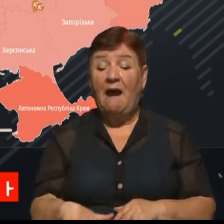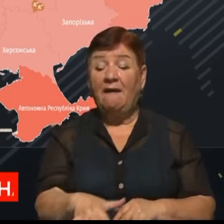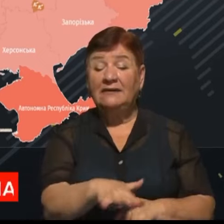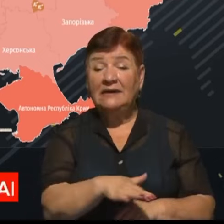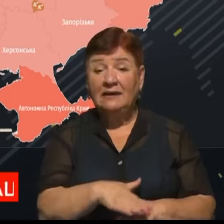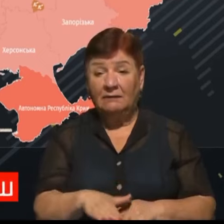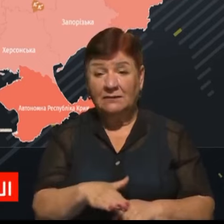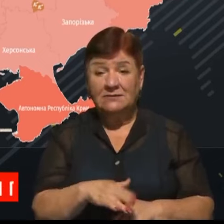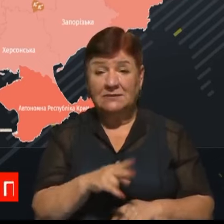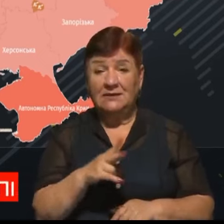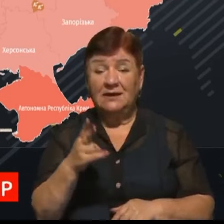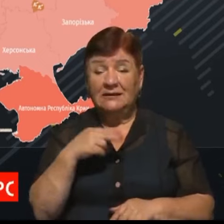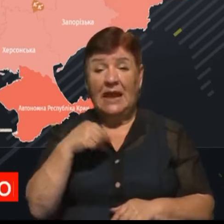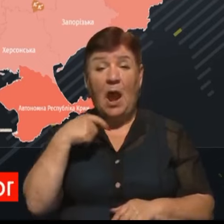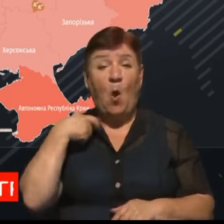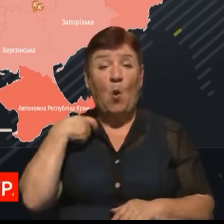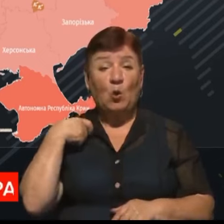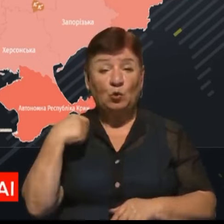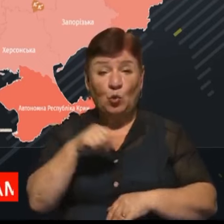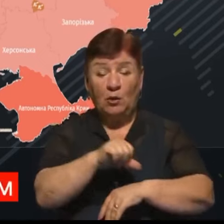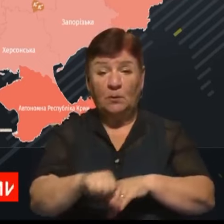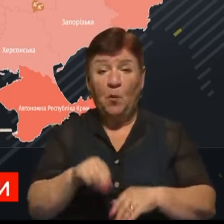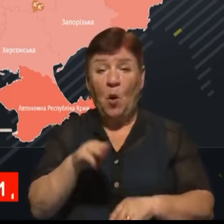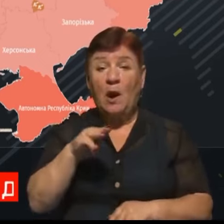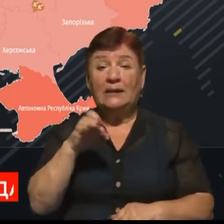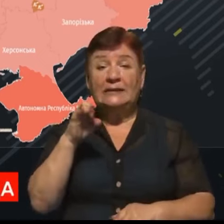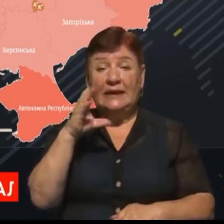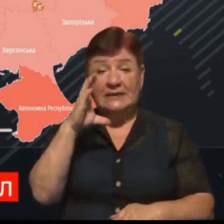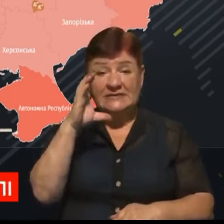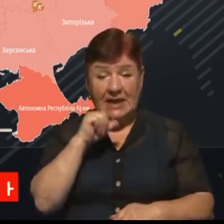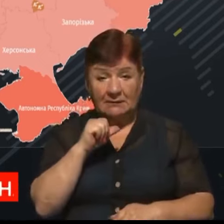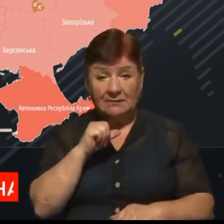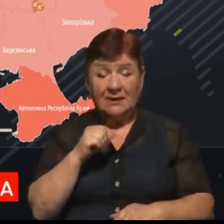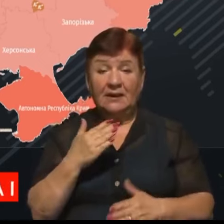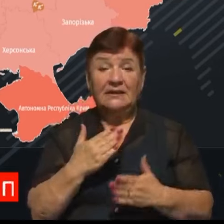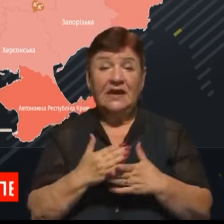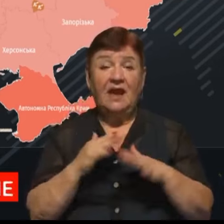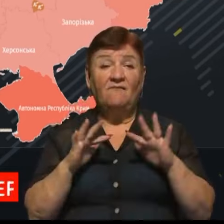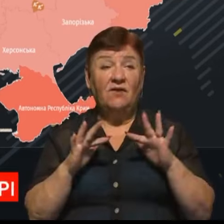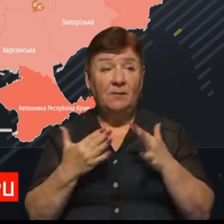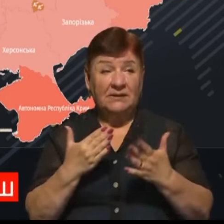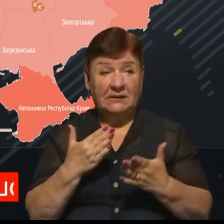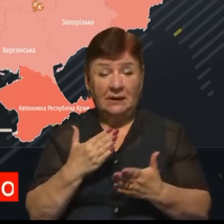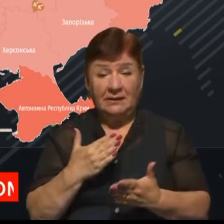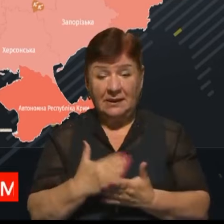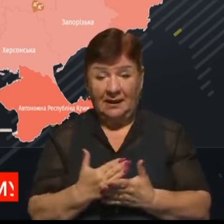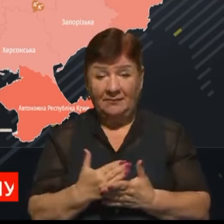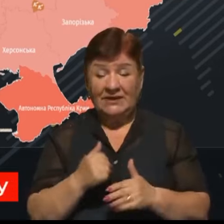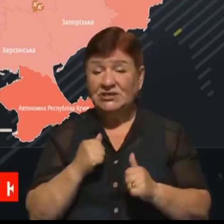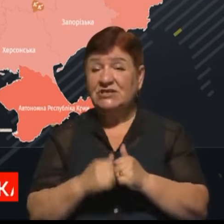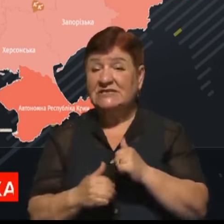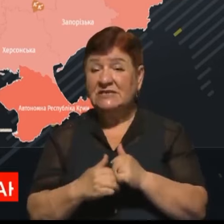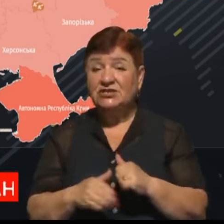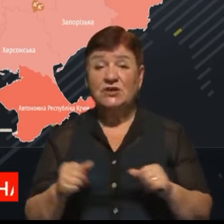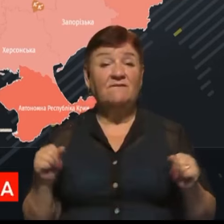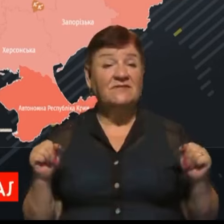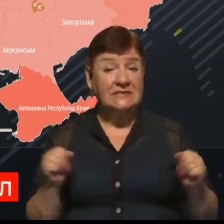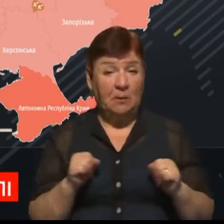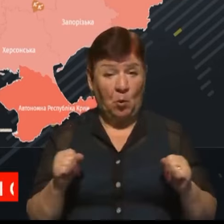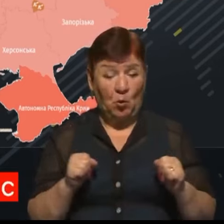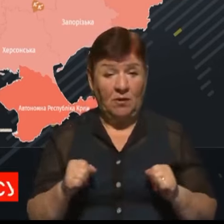кордон проходить по Тисі. Але такі випадки є, вони частіше взимку